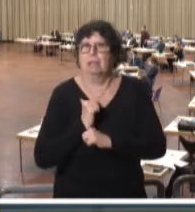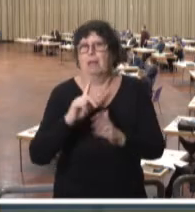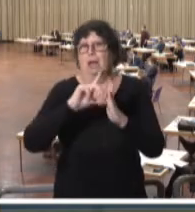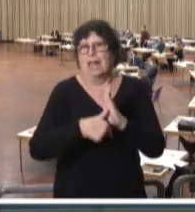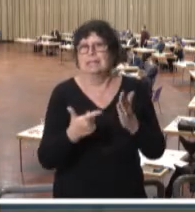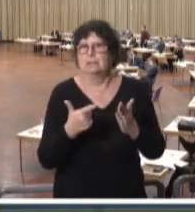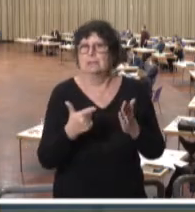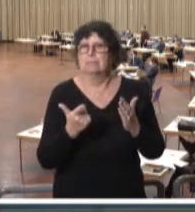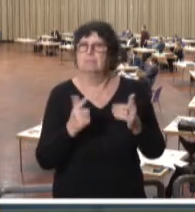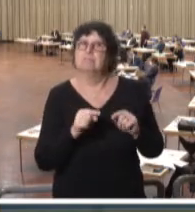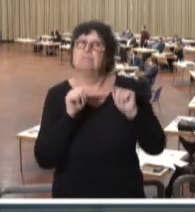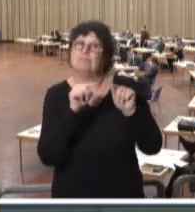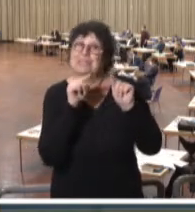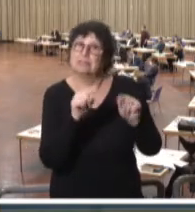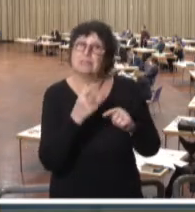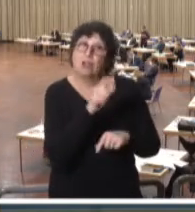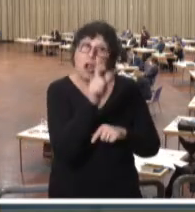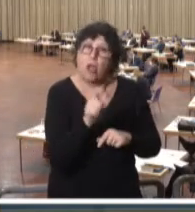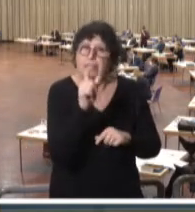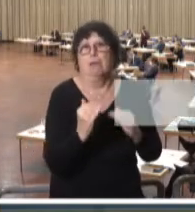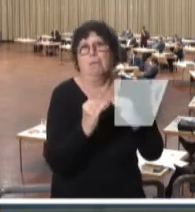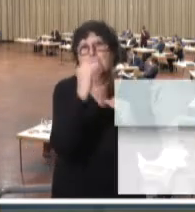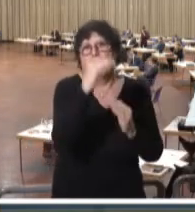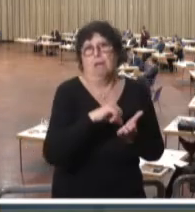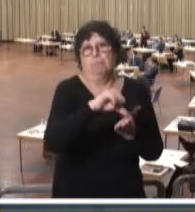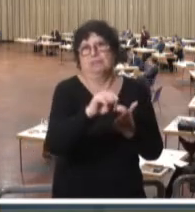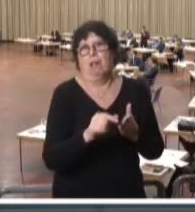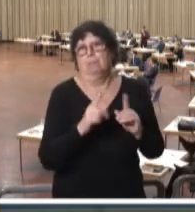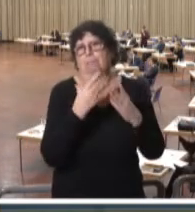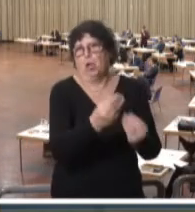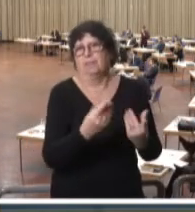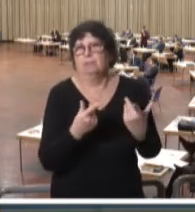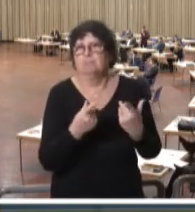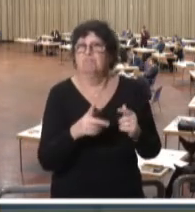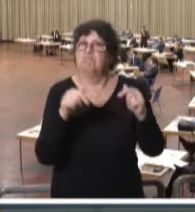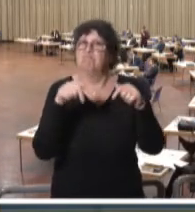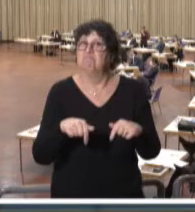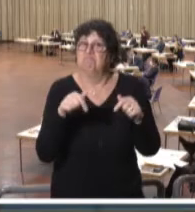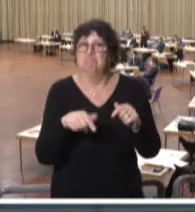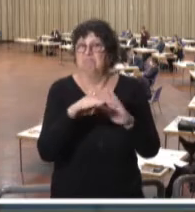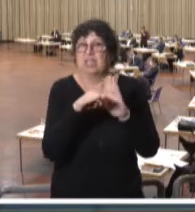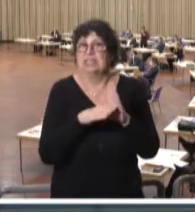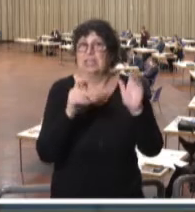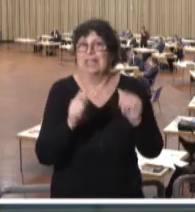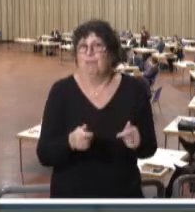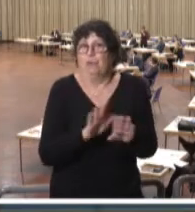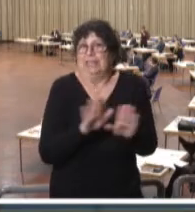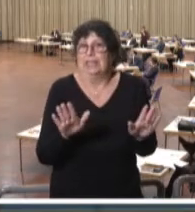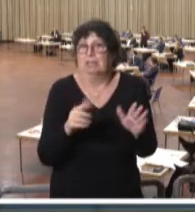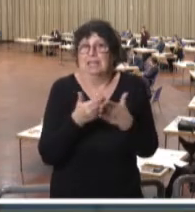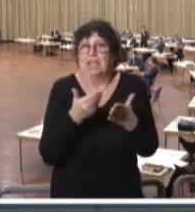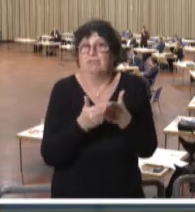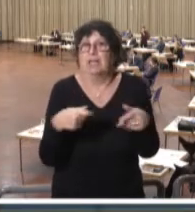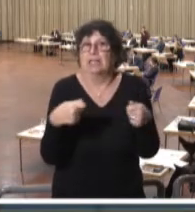leistet, dass diese Leute besser bezahlt werden. Das, was hier vorliegt, ist das nicht. Deshalb sind ja auch die